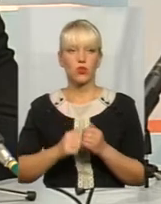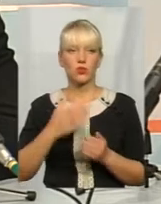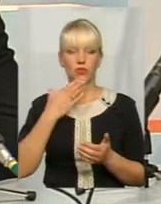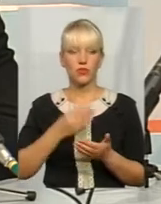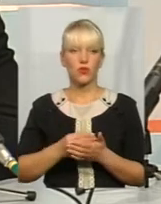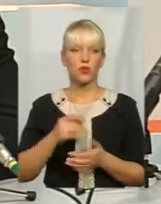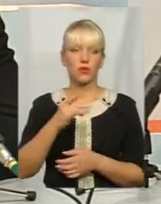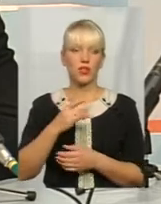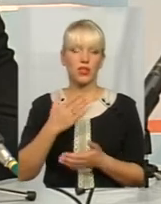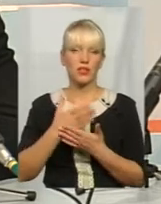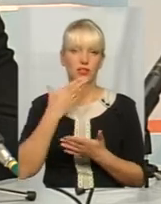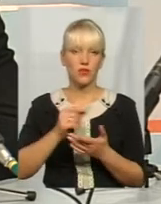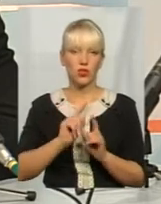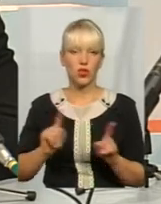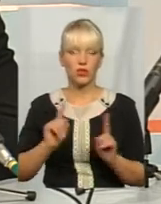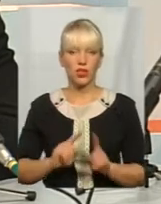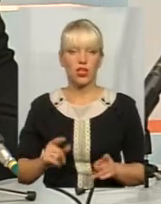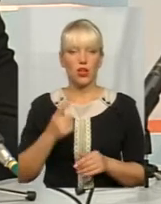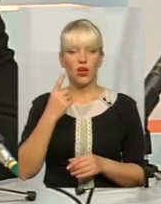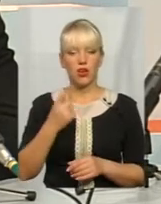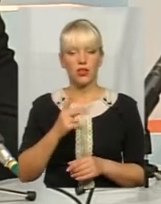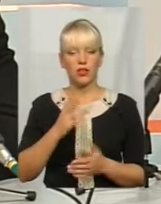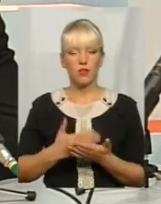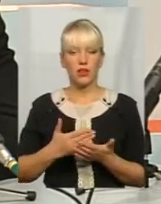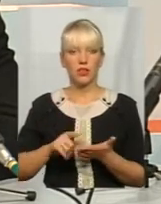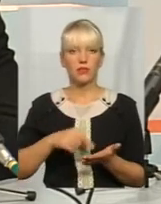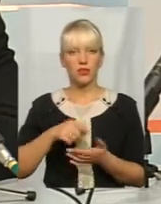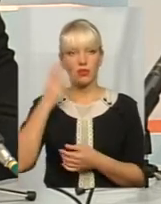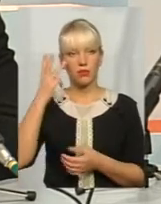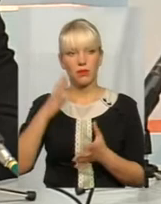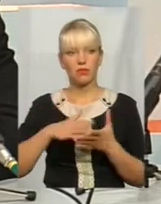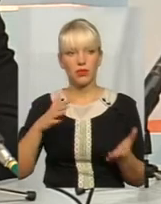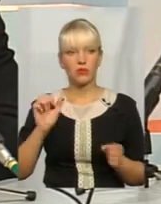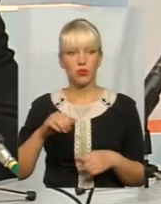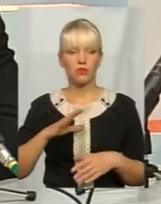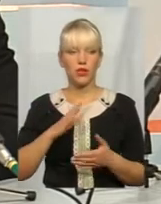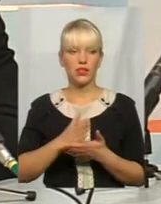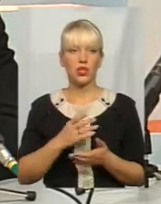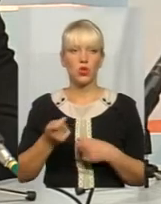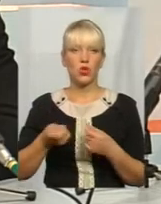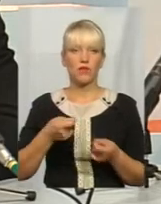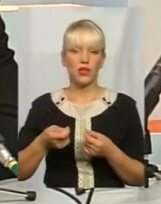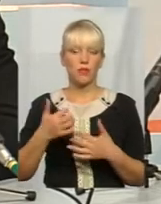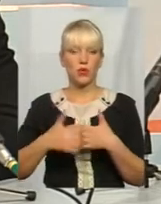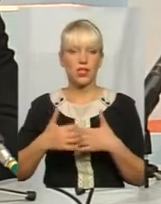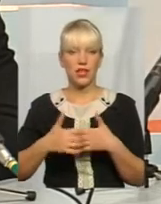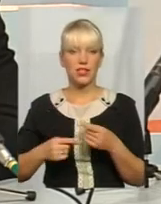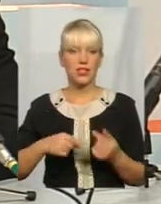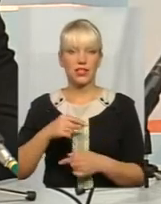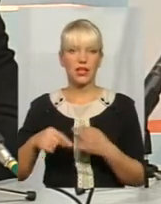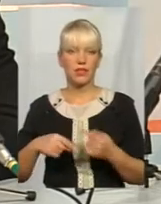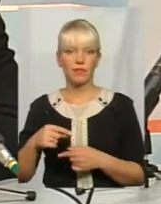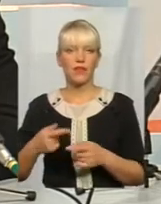своя ізюмінка. Одні, в більшості, наприклад, в місті Хмельницькому, там, більшості напрямки буде торгівельне посередницьке, там,